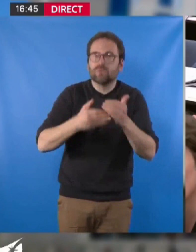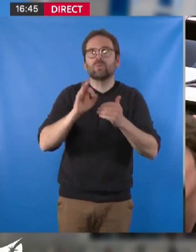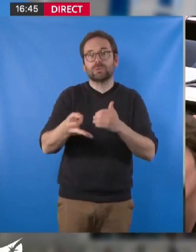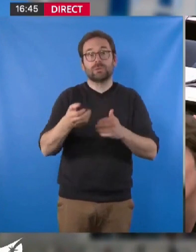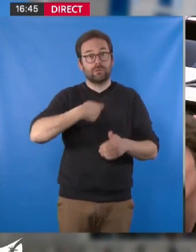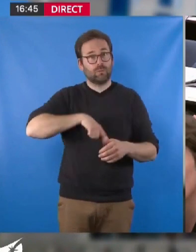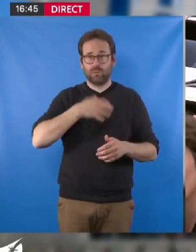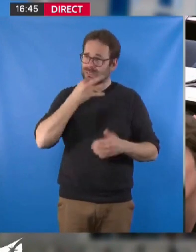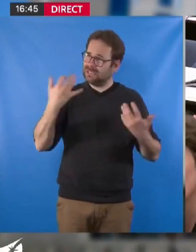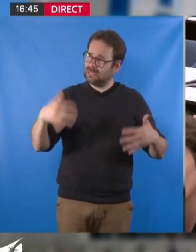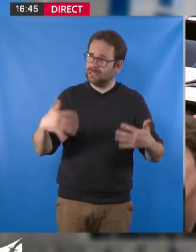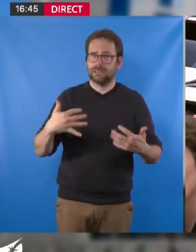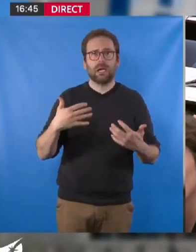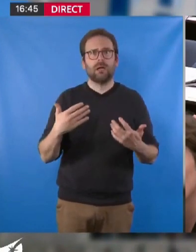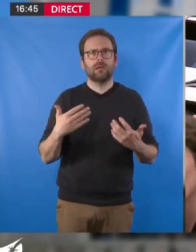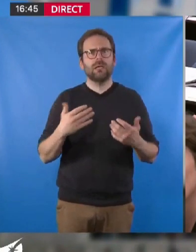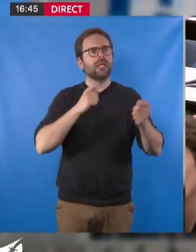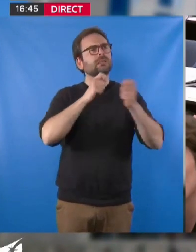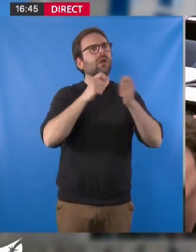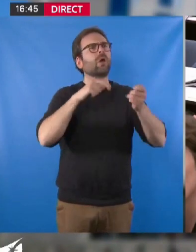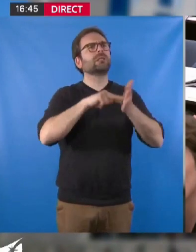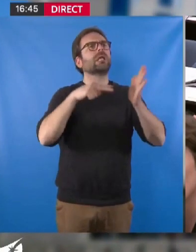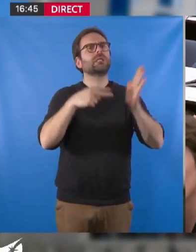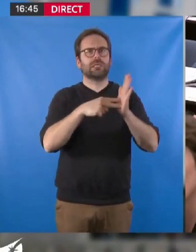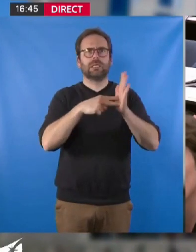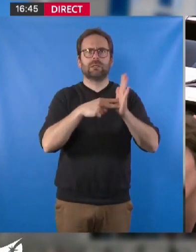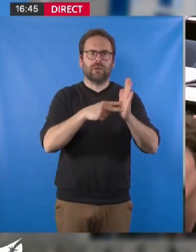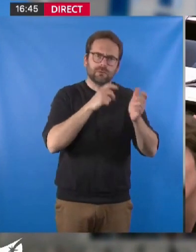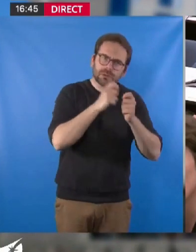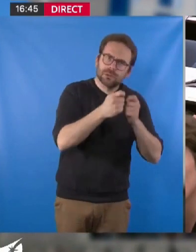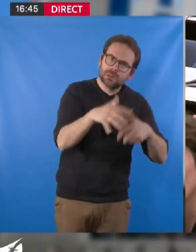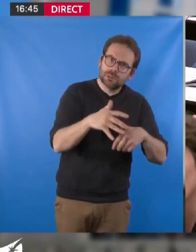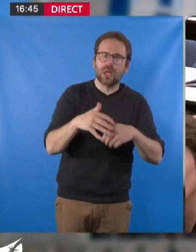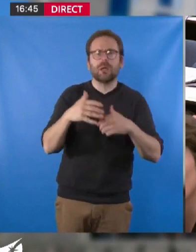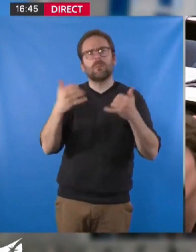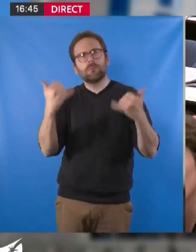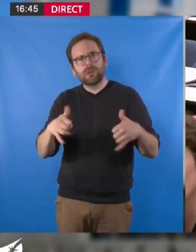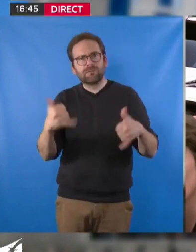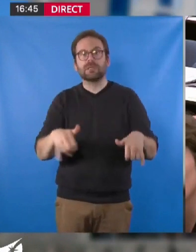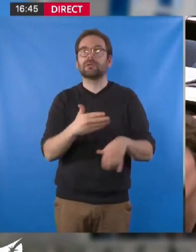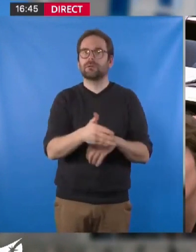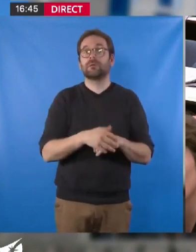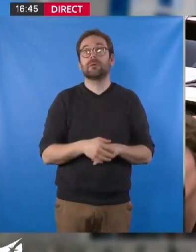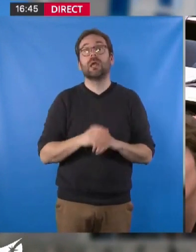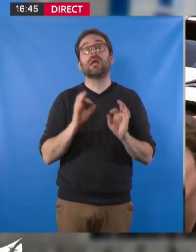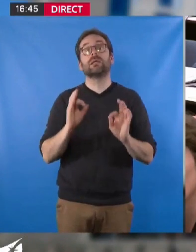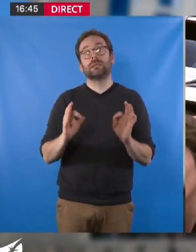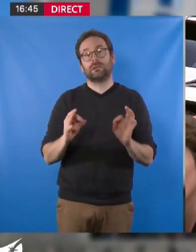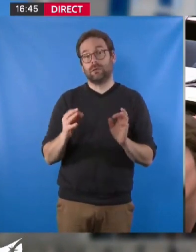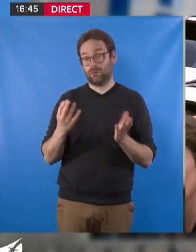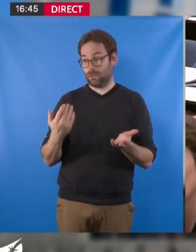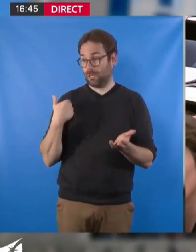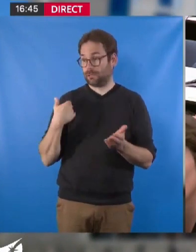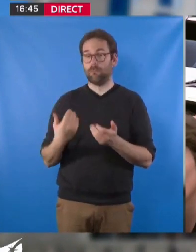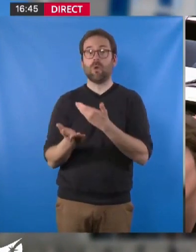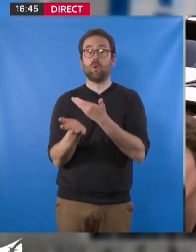évoqué avec un dialogue technique qui a déjà pu avoir lieu, qui va continuer de se dérouler. Et d'ailleurs, nous avons signé un